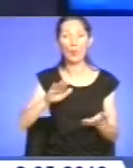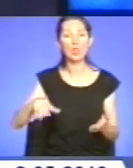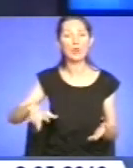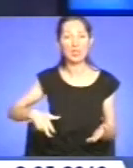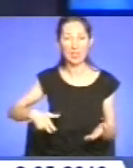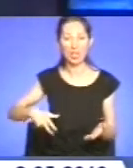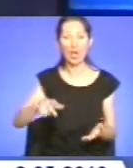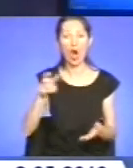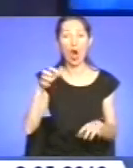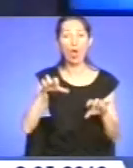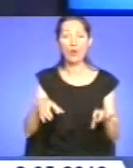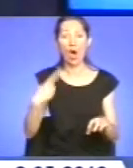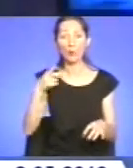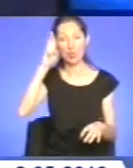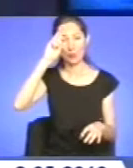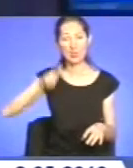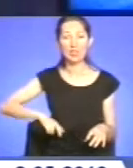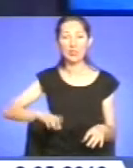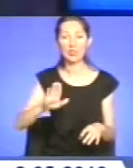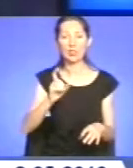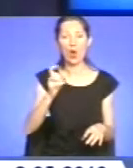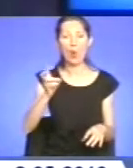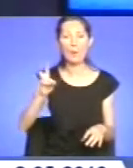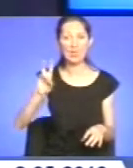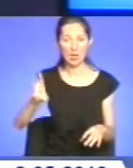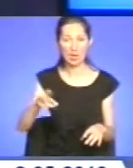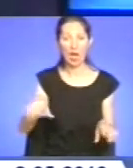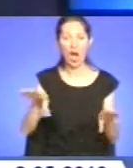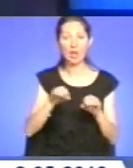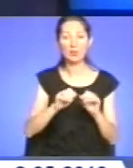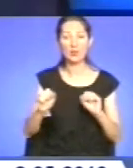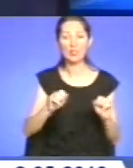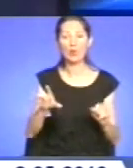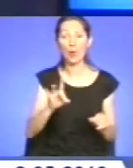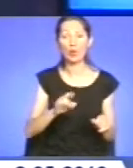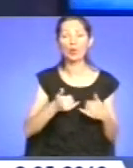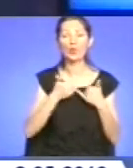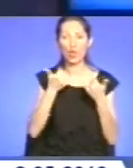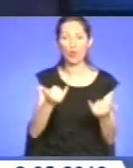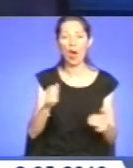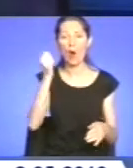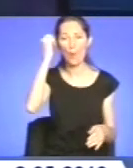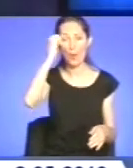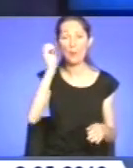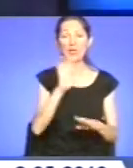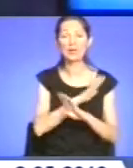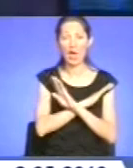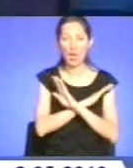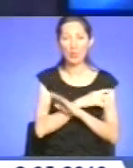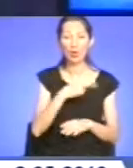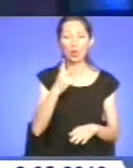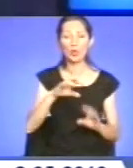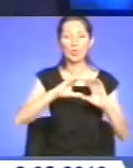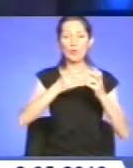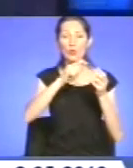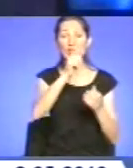обласної державної адміністрації Валентин Хоптян разом з керівництвом району вшанував пам'ять загиблих у Другій світовій війні і поклав